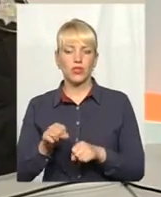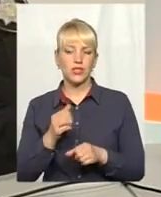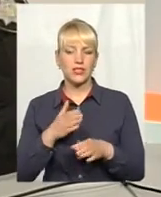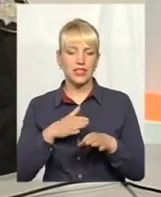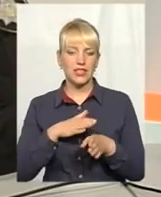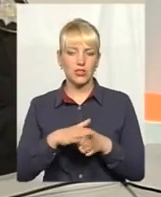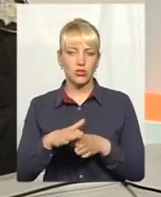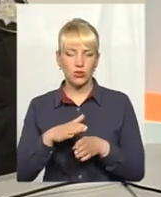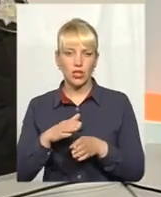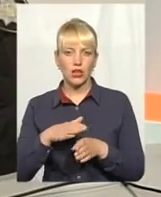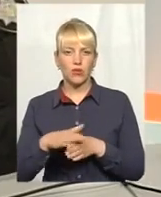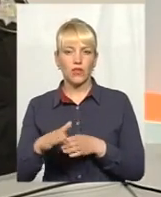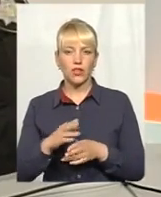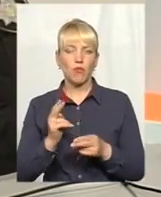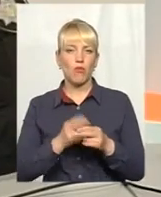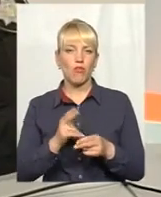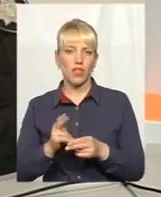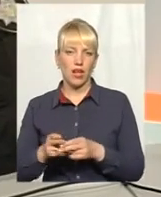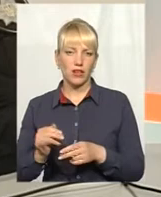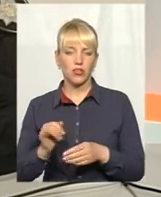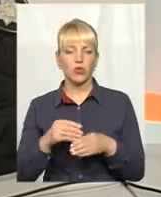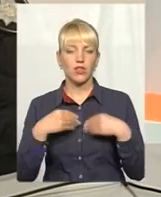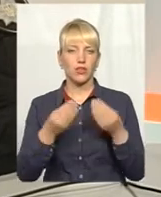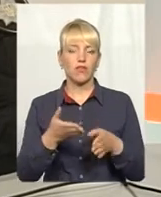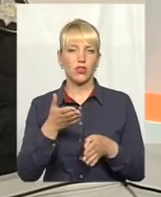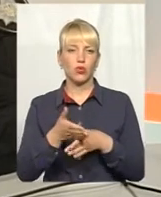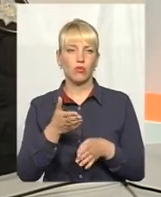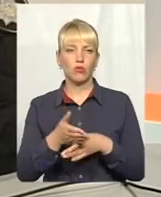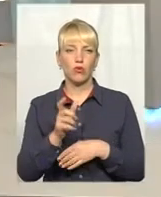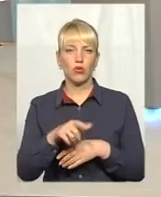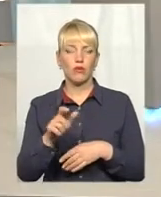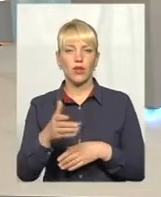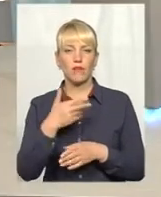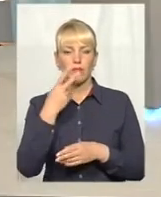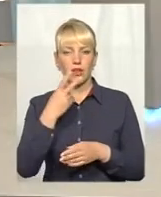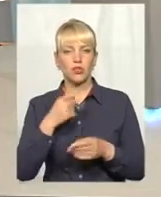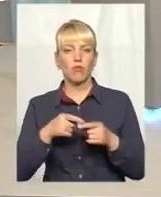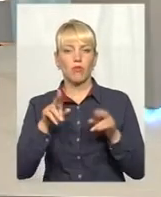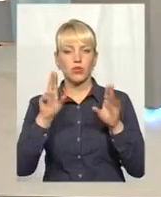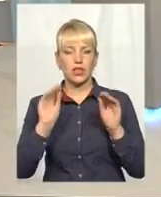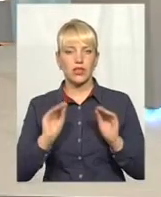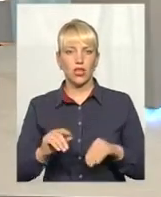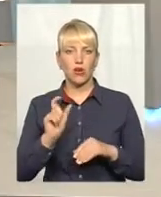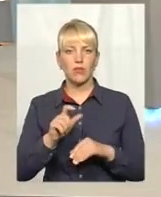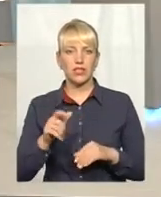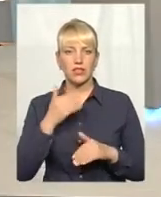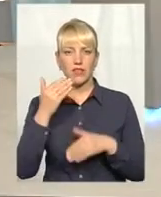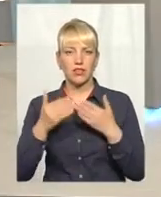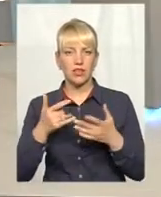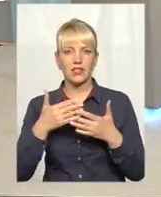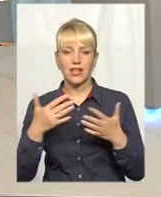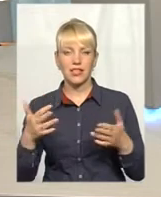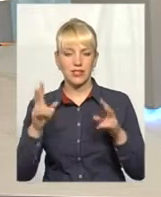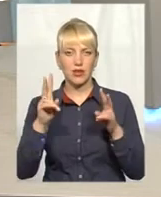надавати допомогу громадянам. Ми, як бачимо по статистиці, громадяни звертаються до нас з різного